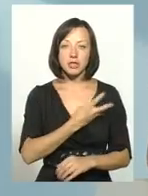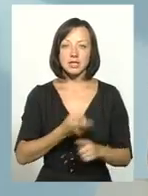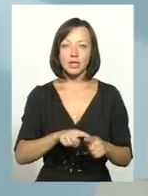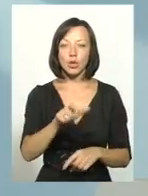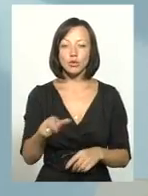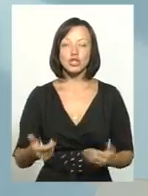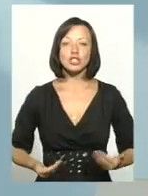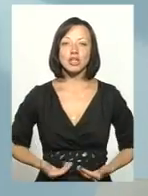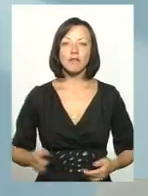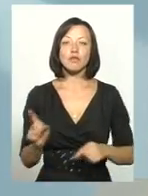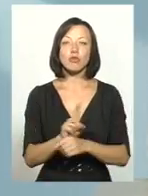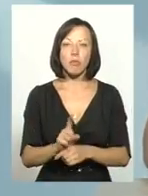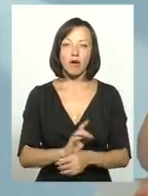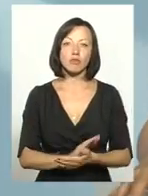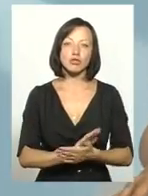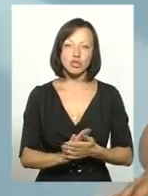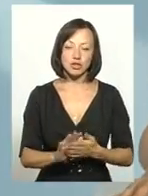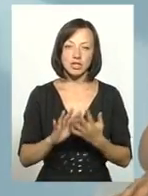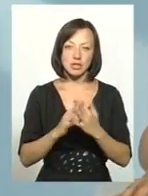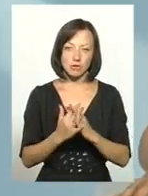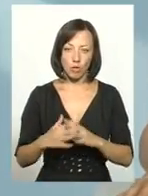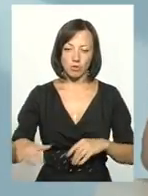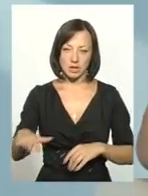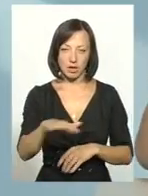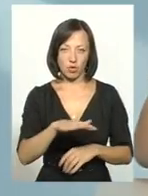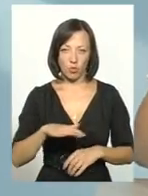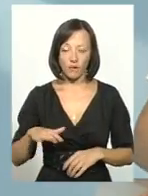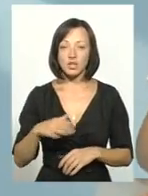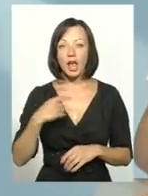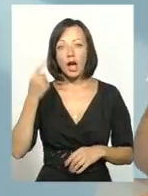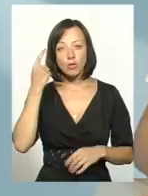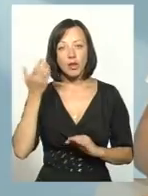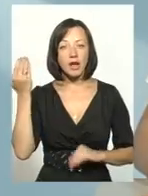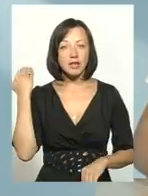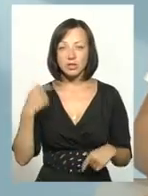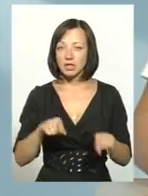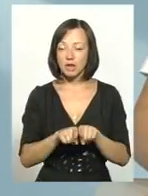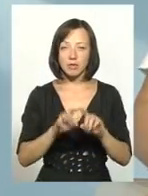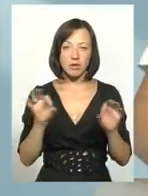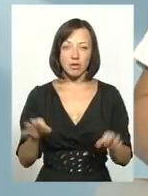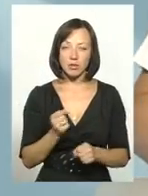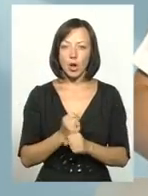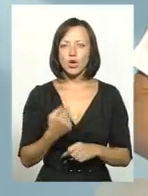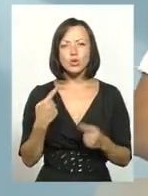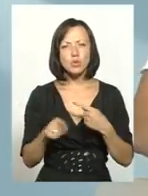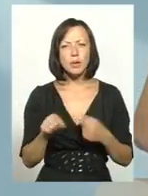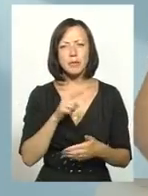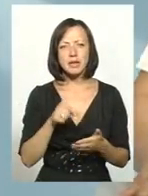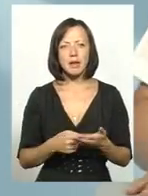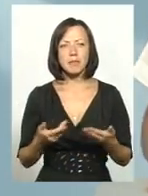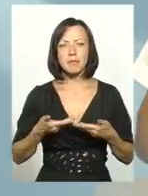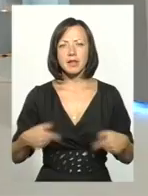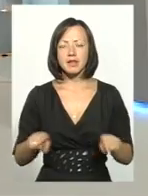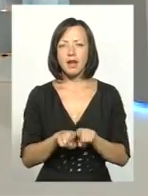жити в нормальному, честому сільському середовищі. І я думаю, що раніше так би ніколи не робилось. Друге питання, що ми так